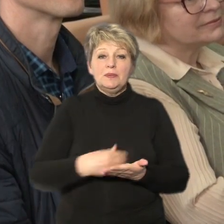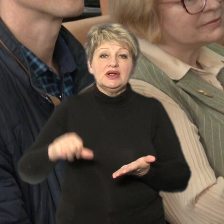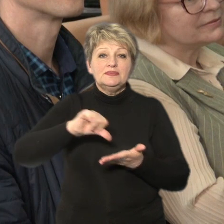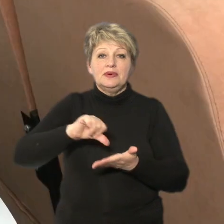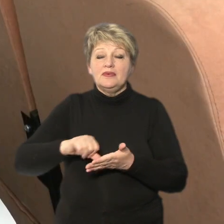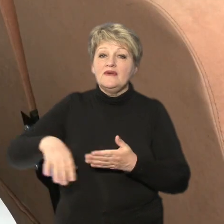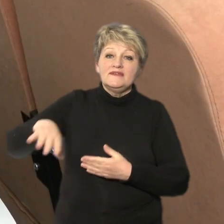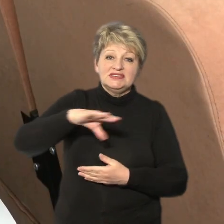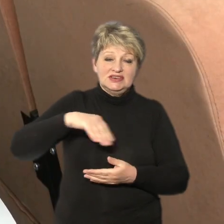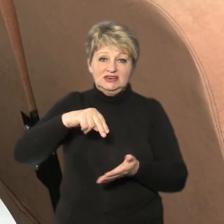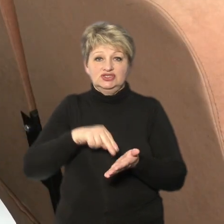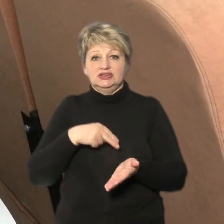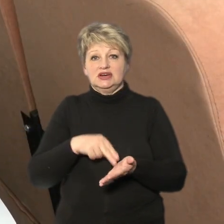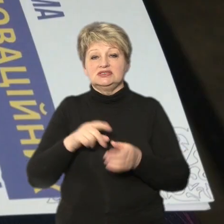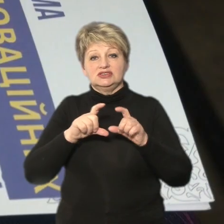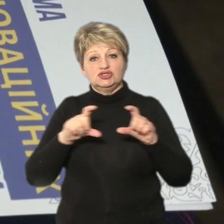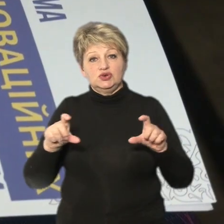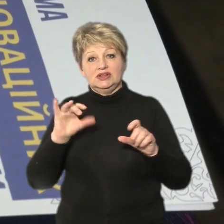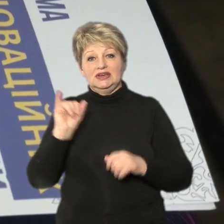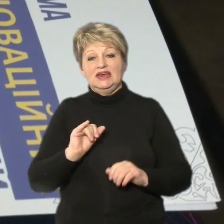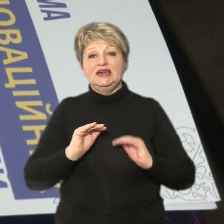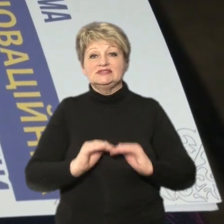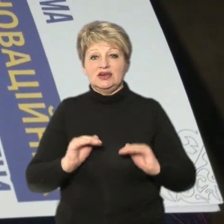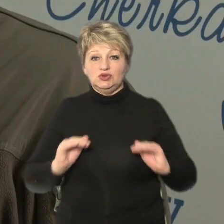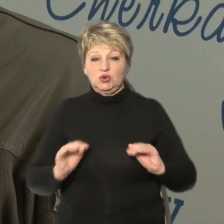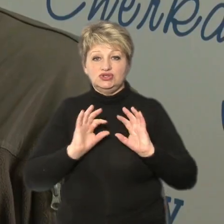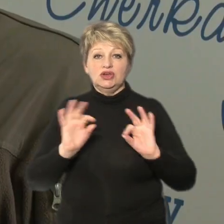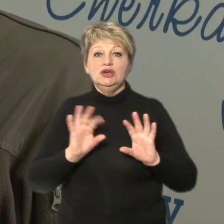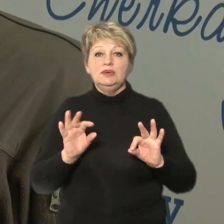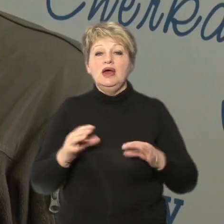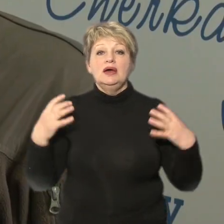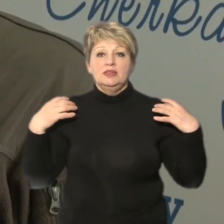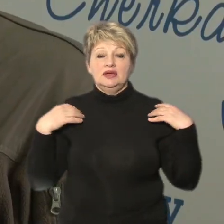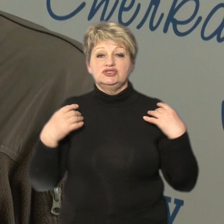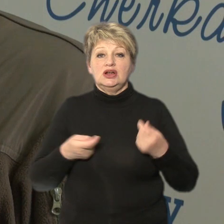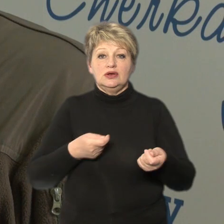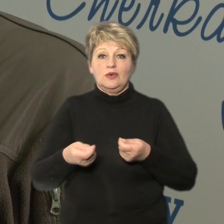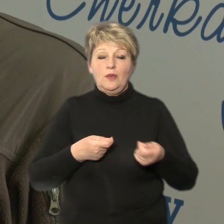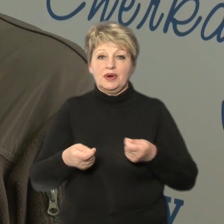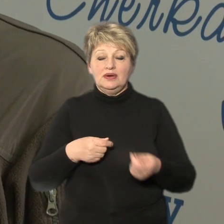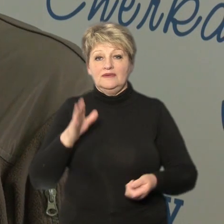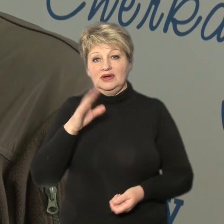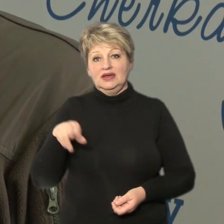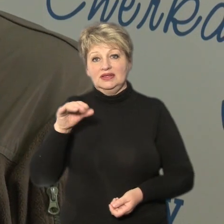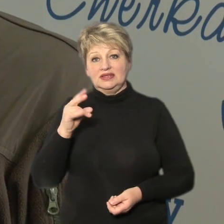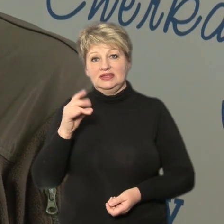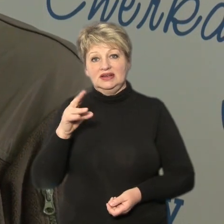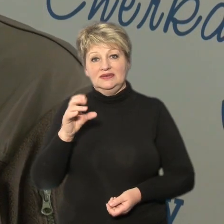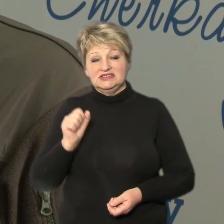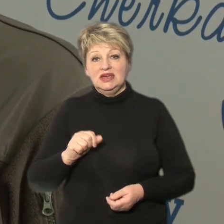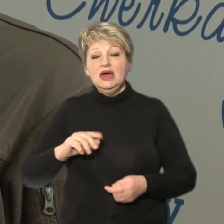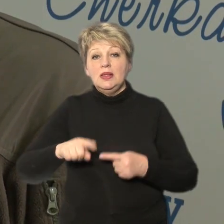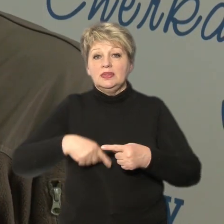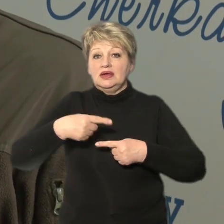черкаських шкіл та дитячих садочків, говорить начальник управління освіти області Валерій Данилевський. Наступний крок наших